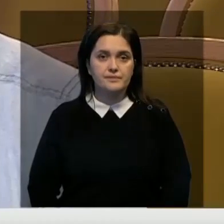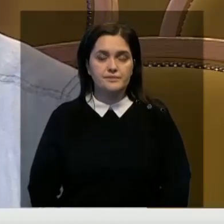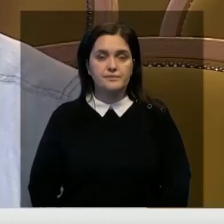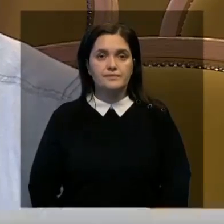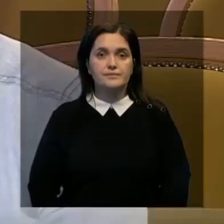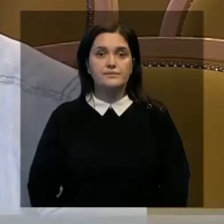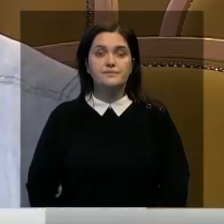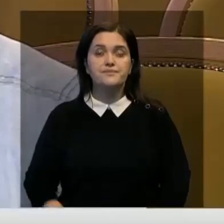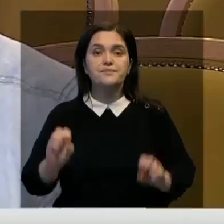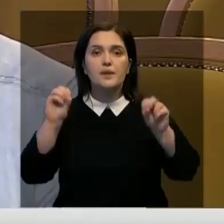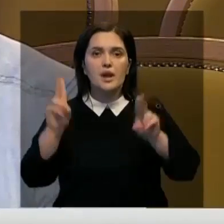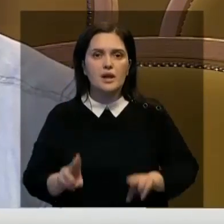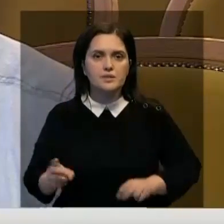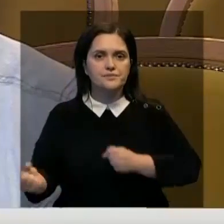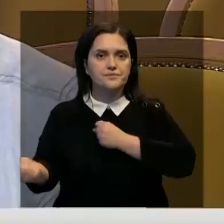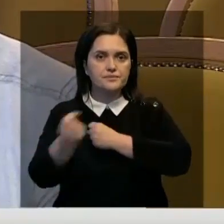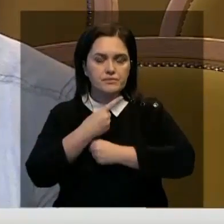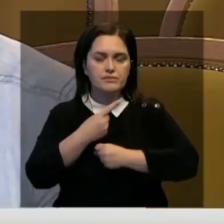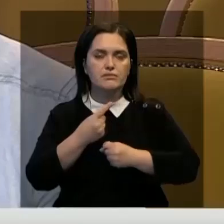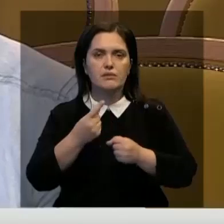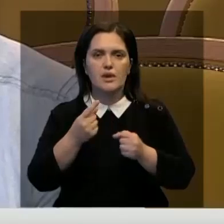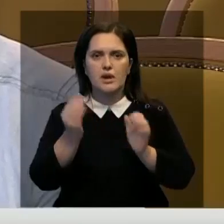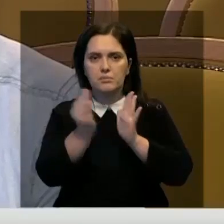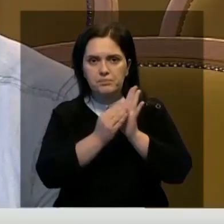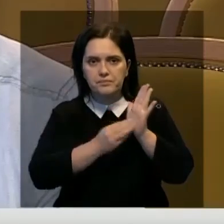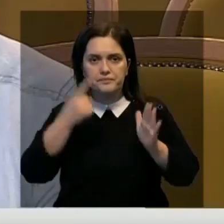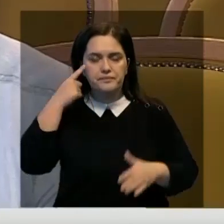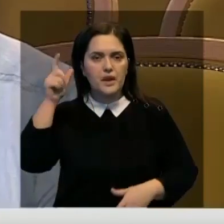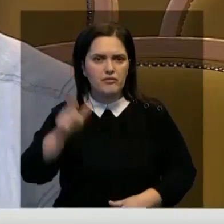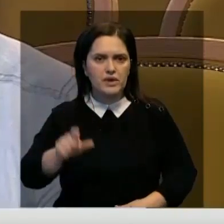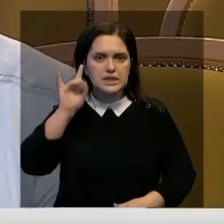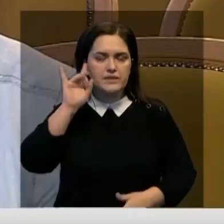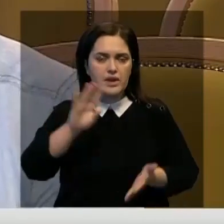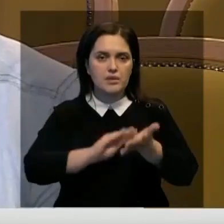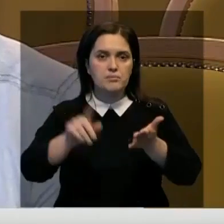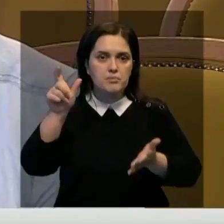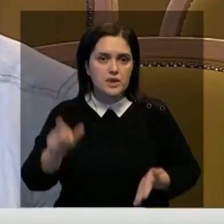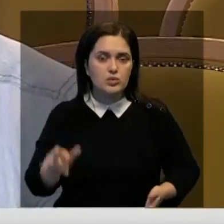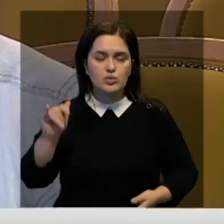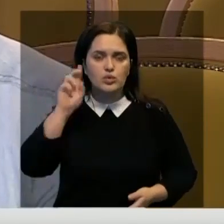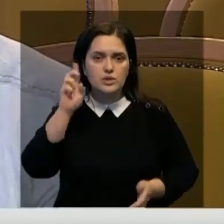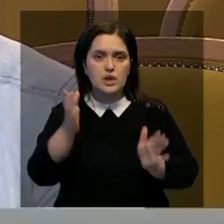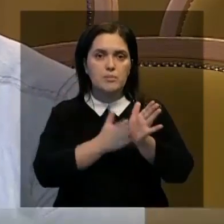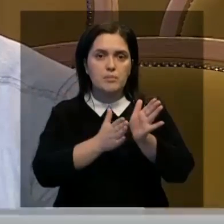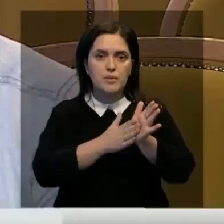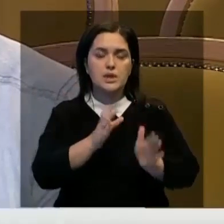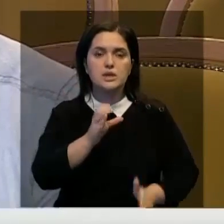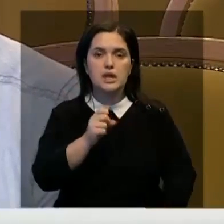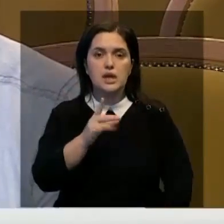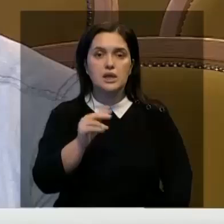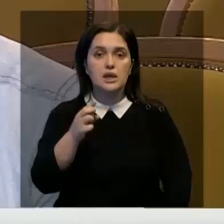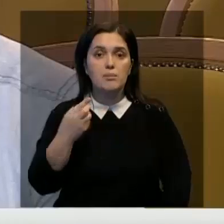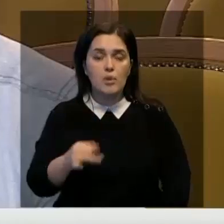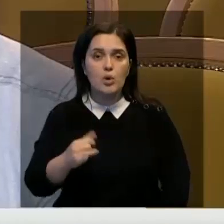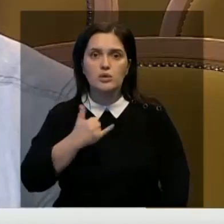По специальному заказу написали сценарий спектакля. Его автор – известная поэтесса, обладатель государственной премии Гульнар Салыкбай. У нас